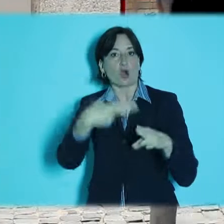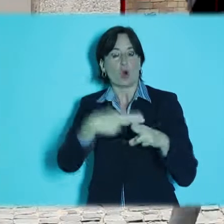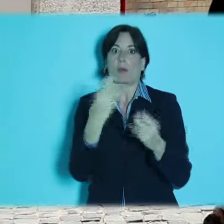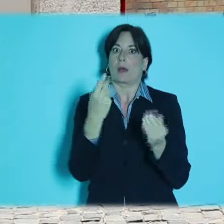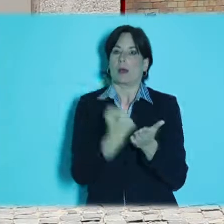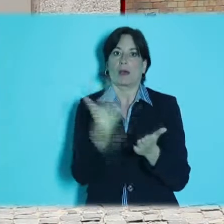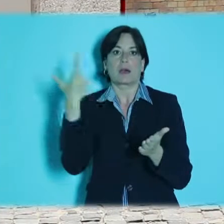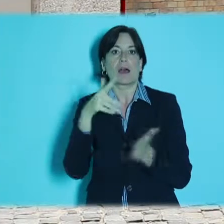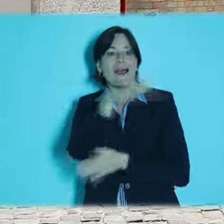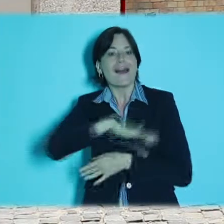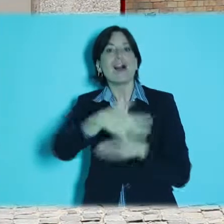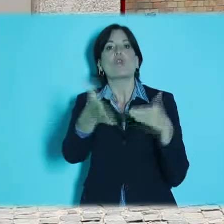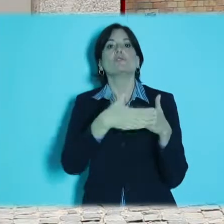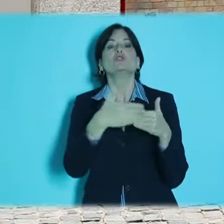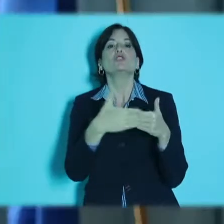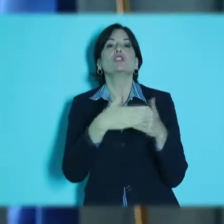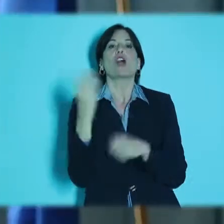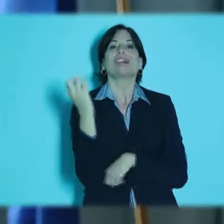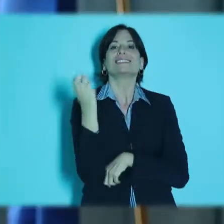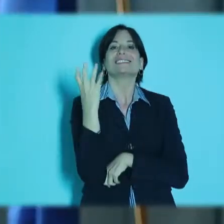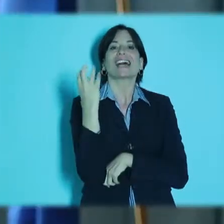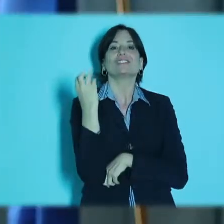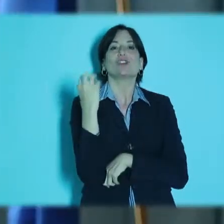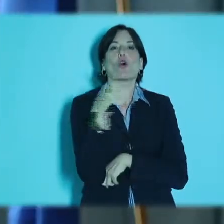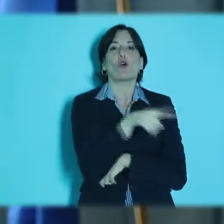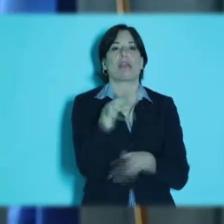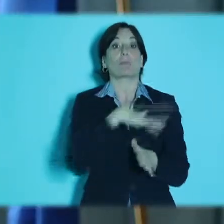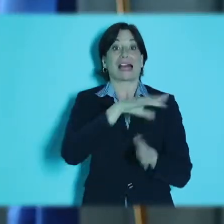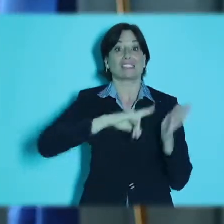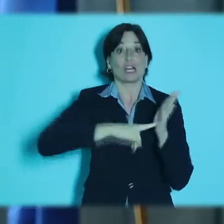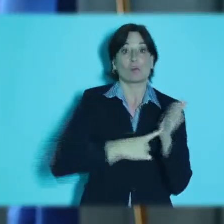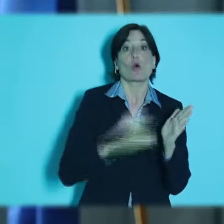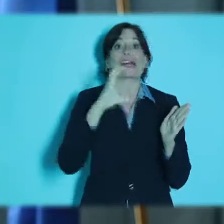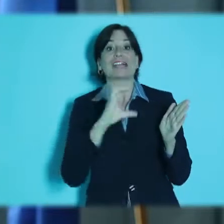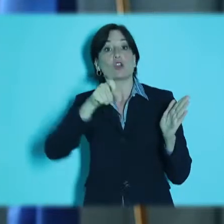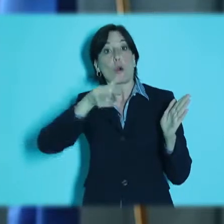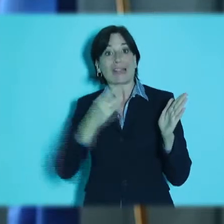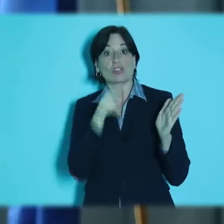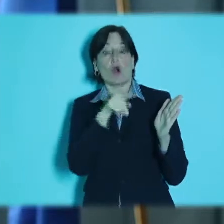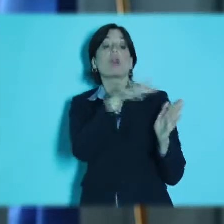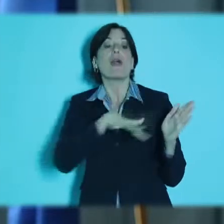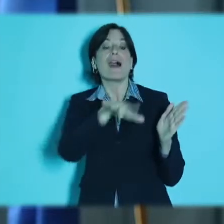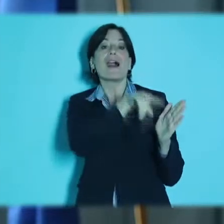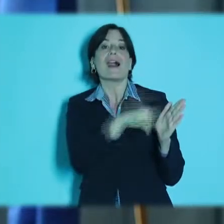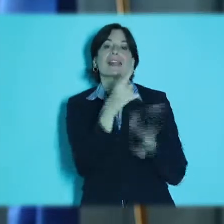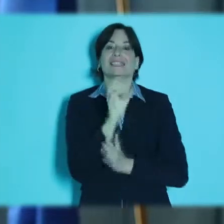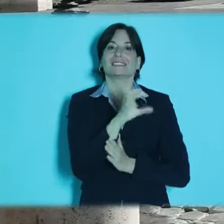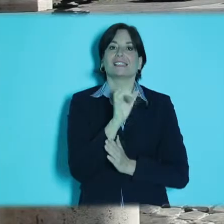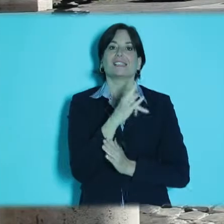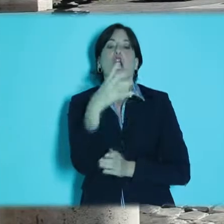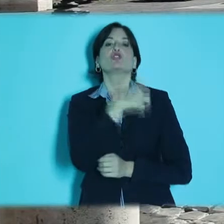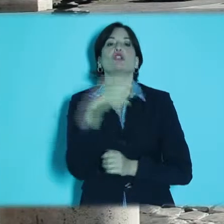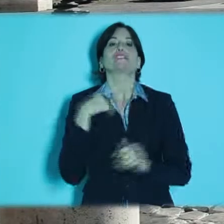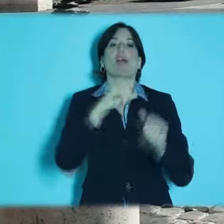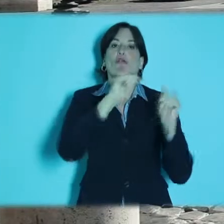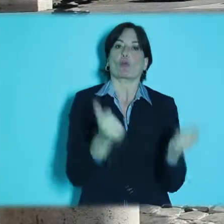insediamento importante, che è quello che è vicino alla Stazione Termini, quindi Piazza della Repubblica e Castro Pretorio, dove c'è l